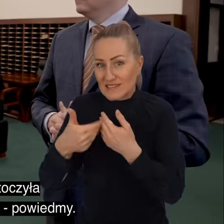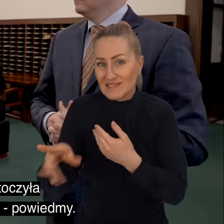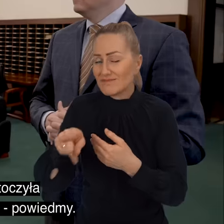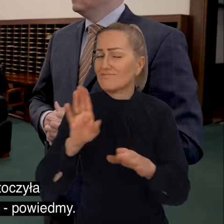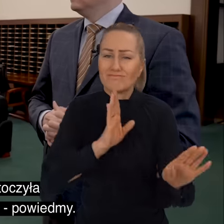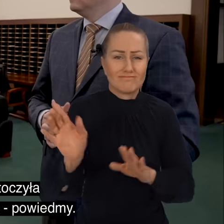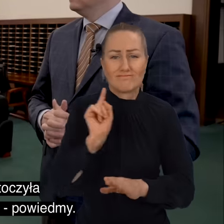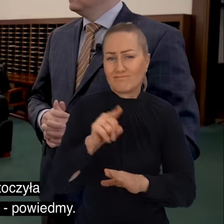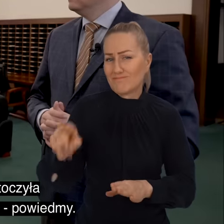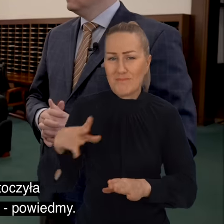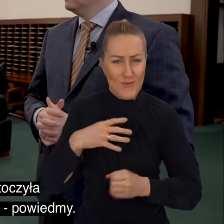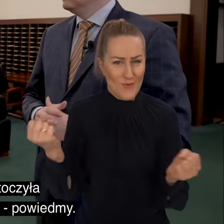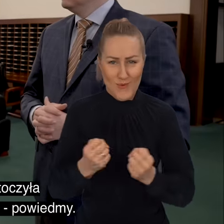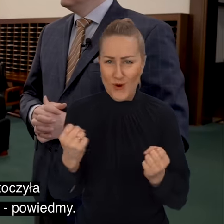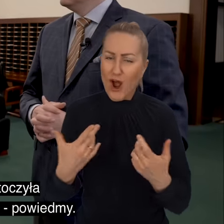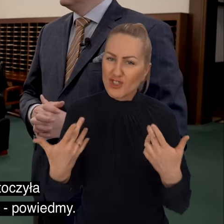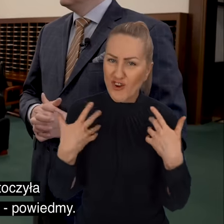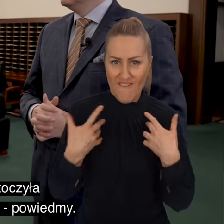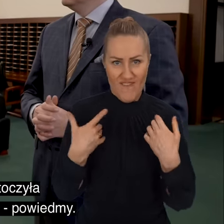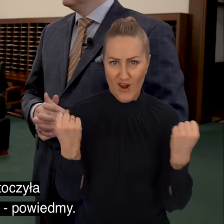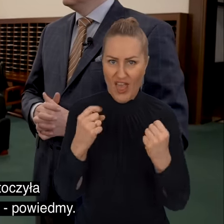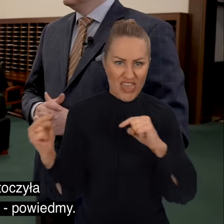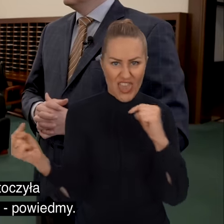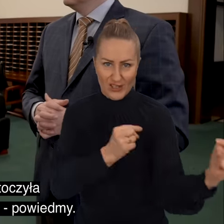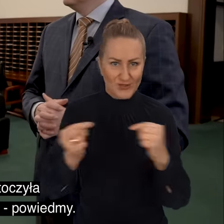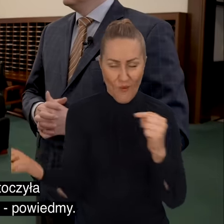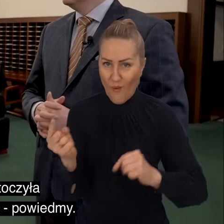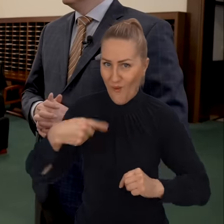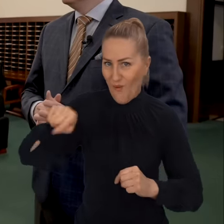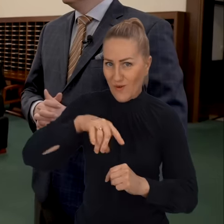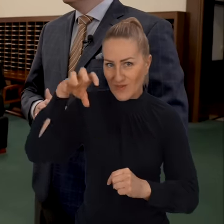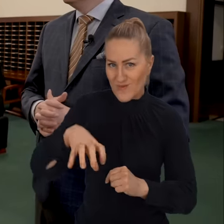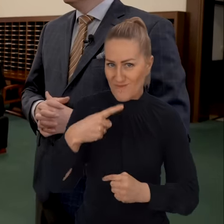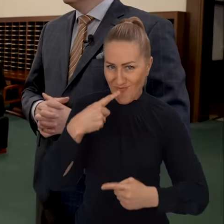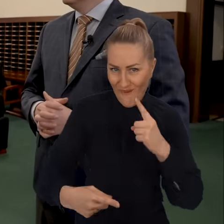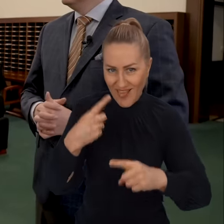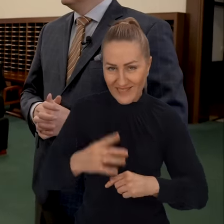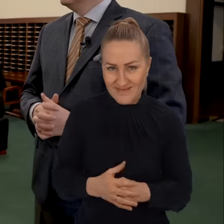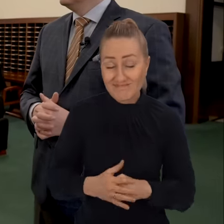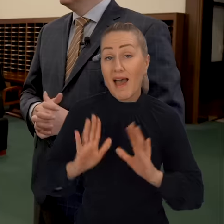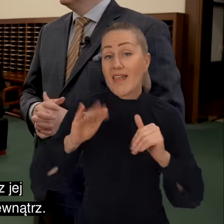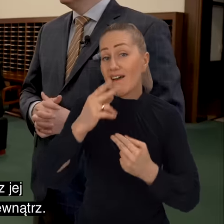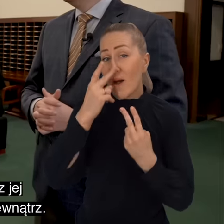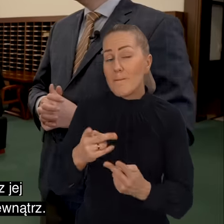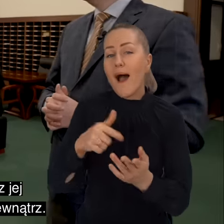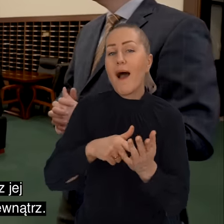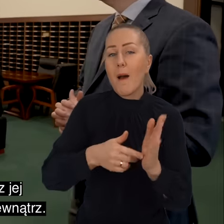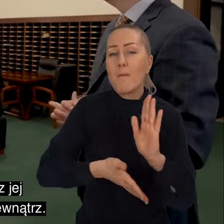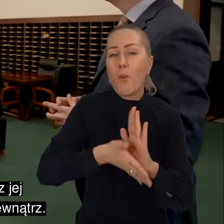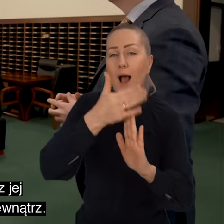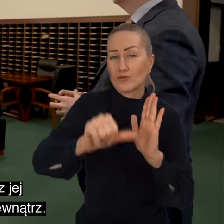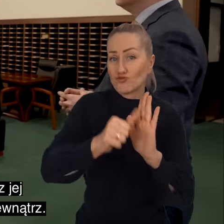miejsce, gdzie toczyła się bardzo żywa dyskusja polityczna, powiedzmy. Można na przykład spojrzeć na